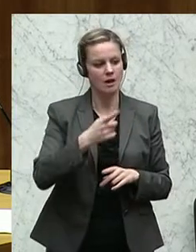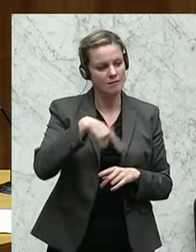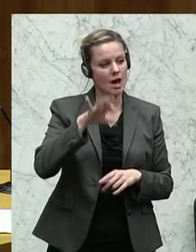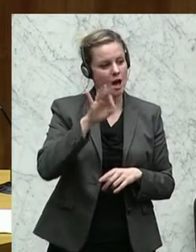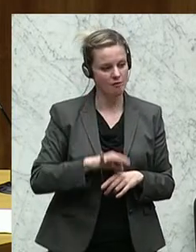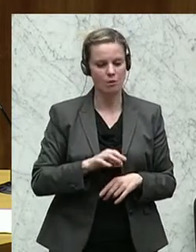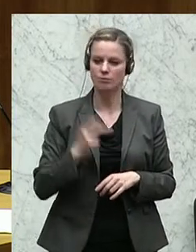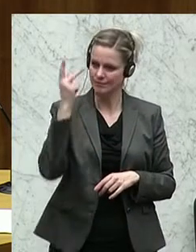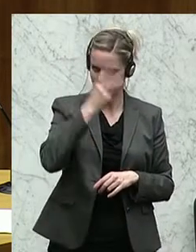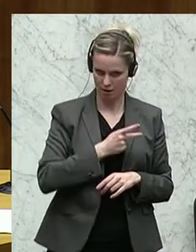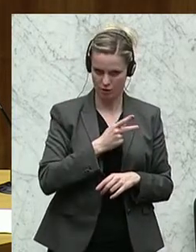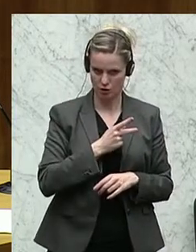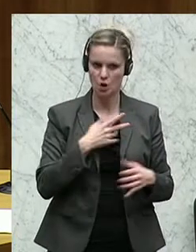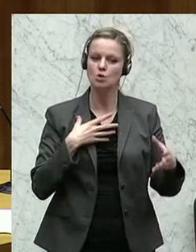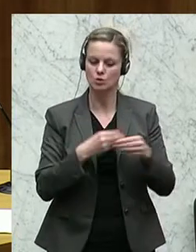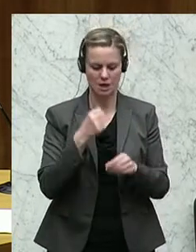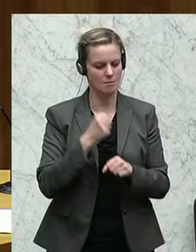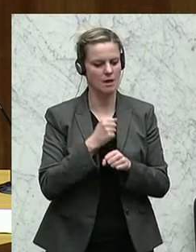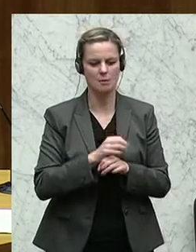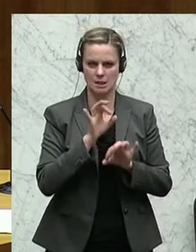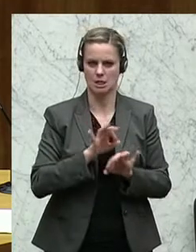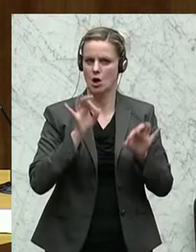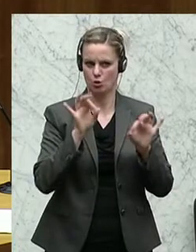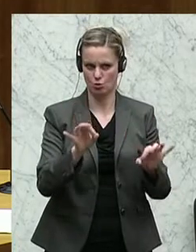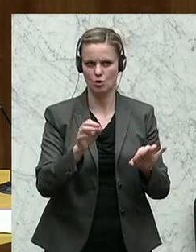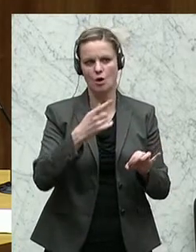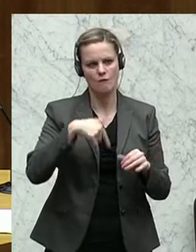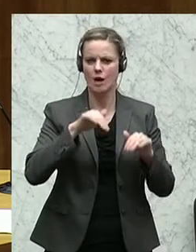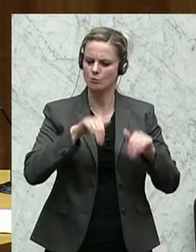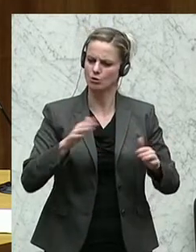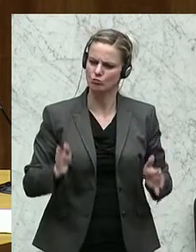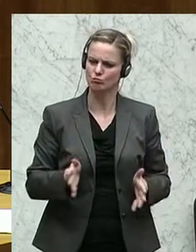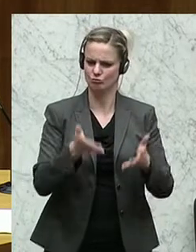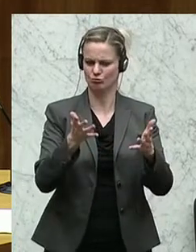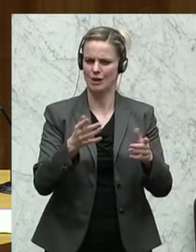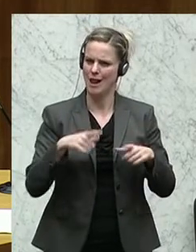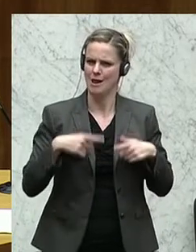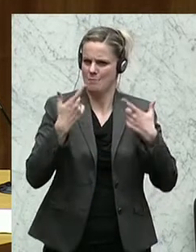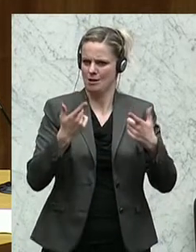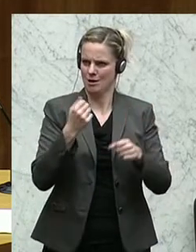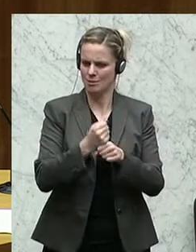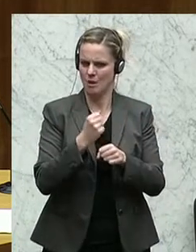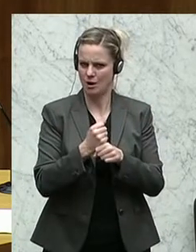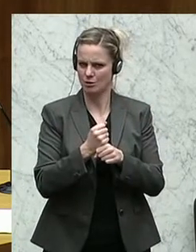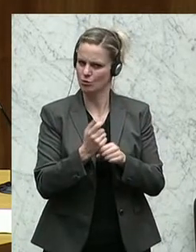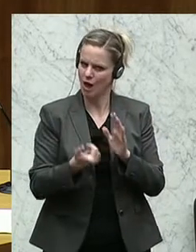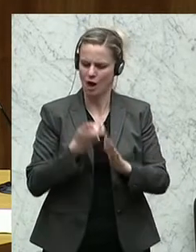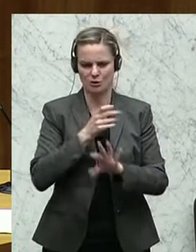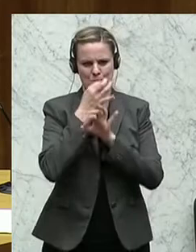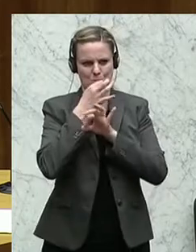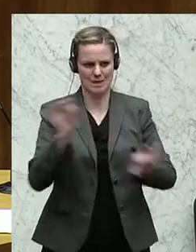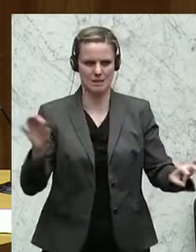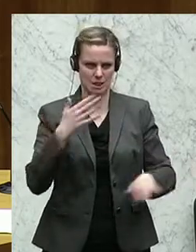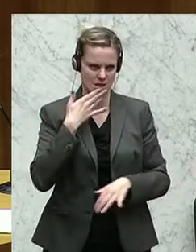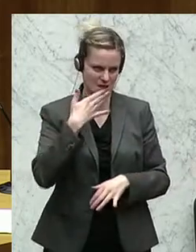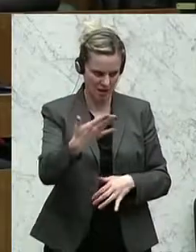erteilen. Zusammenarbeit ist immer gut und es liegt an uns, sie mit Leben zu füllen und gemeinsam das Beste aus ihr zu holen. Danke.